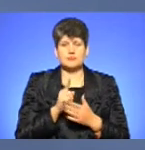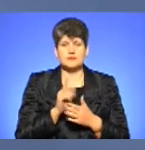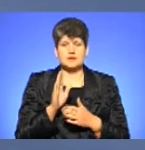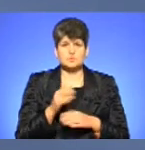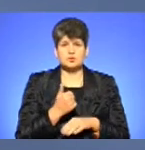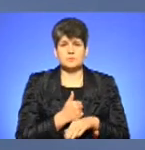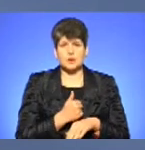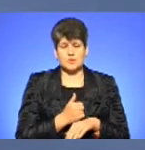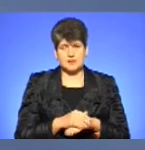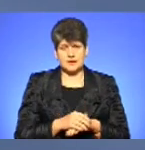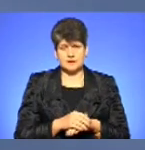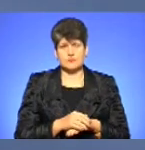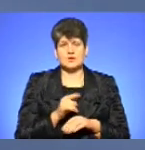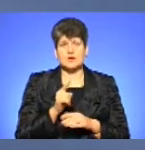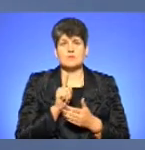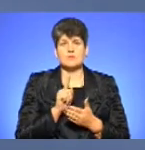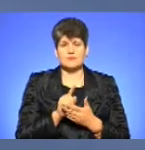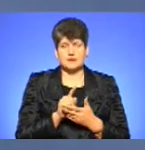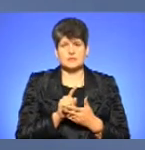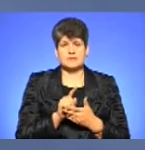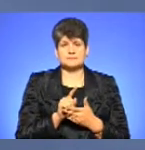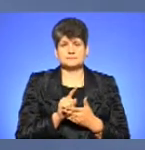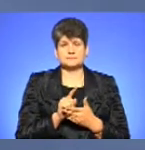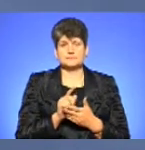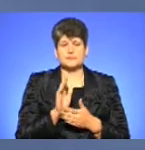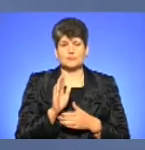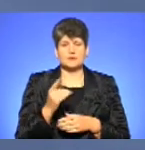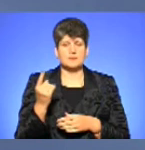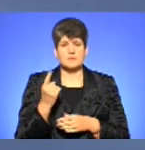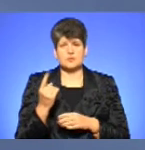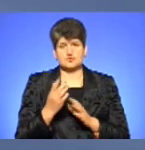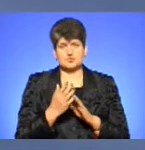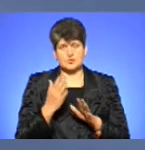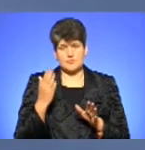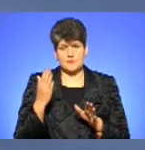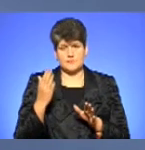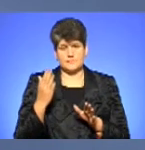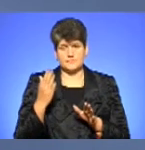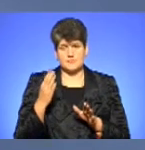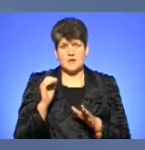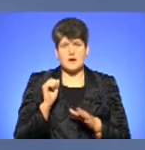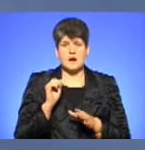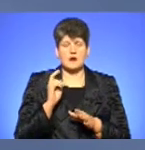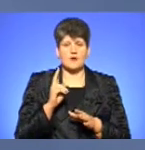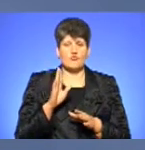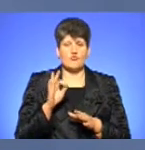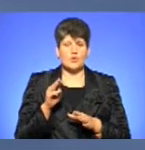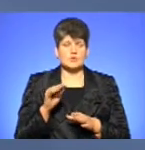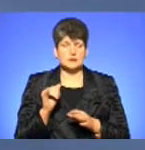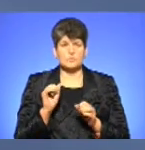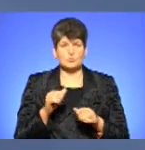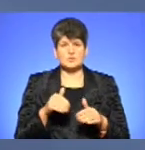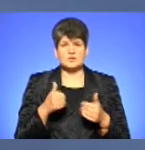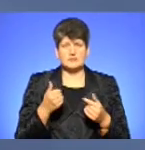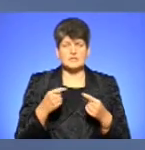пріоритеті, вона повинна бути першочерговою. А квоти можуть надаватися на